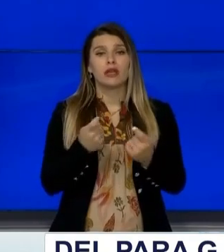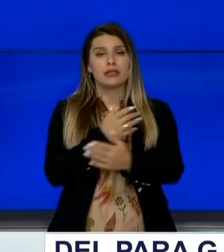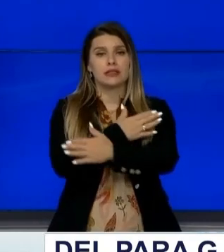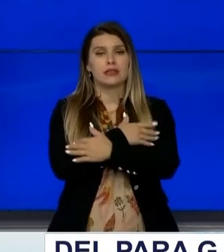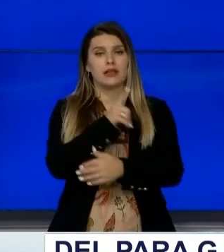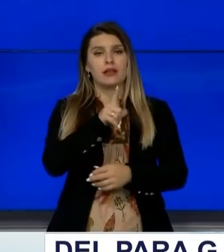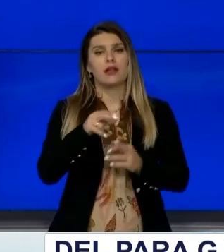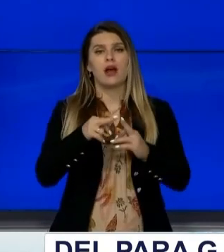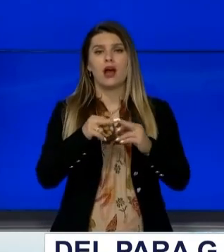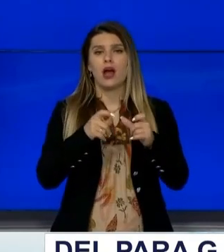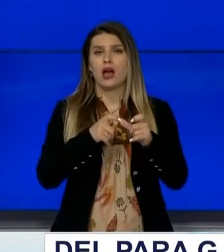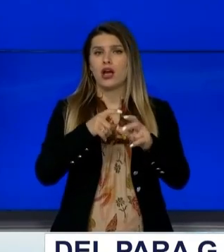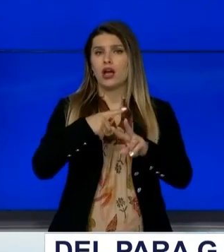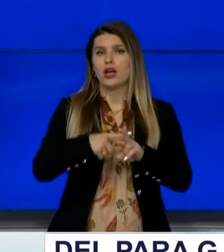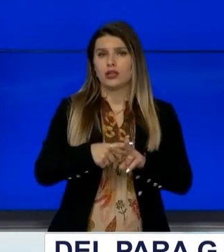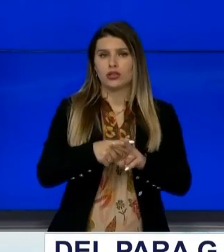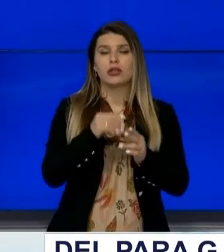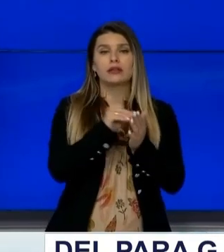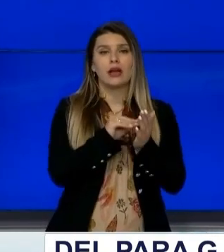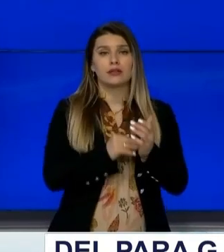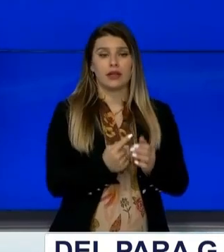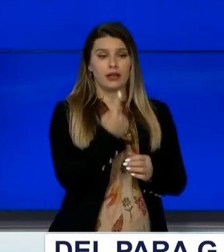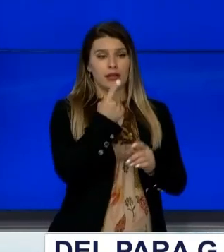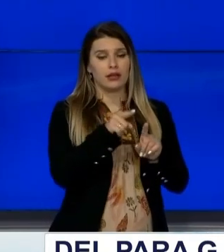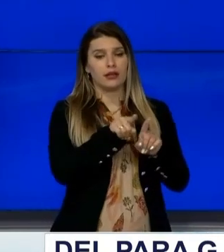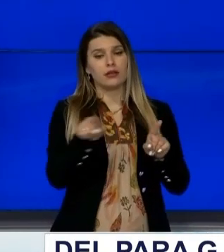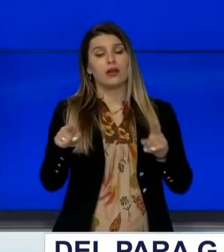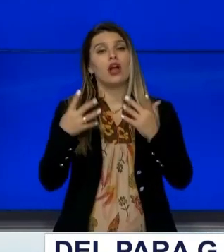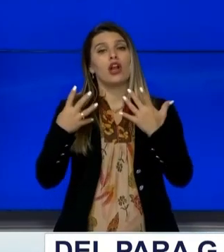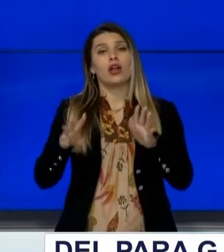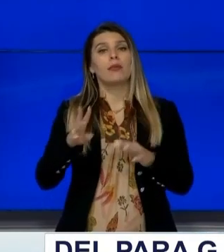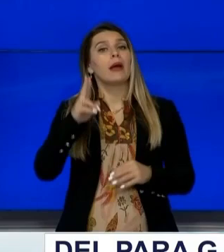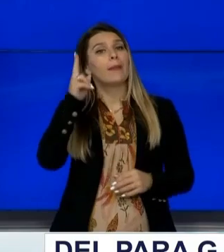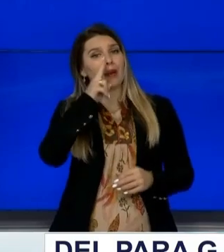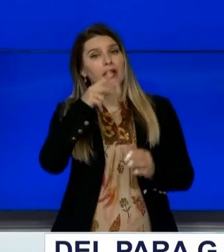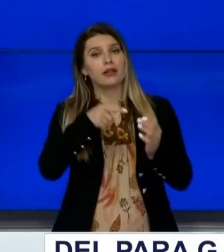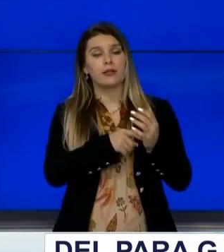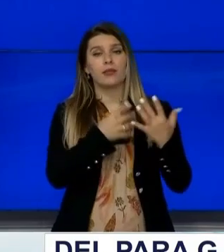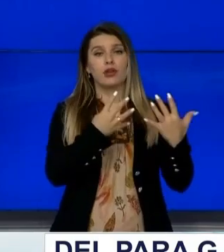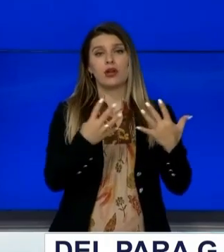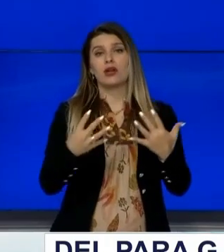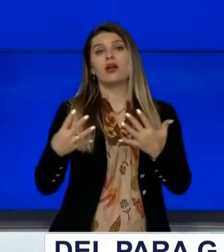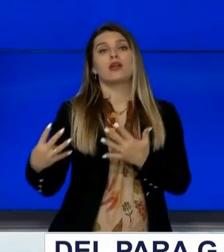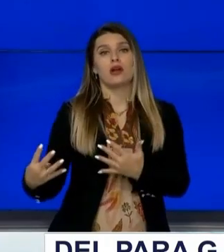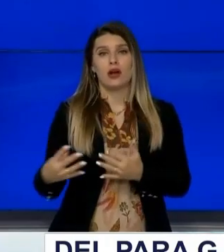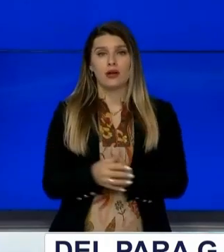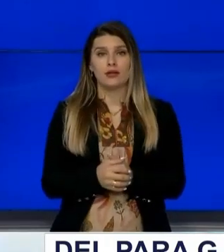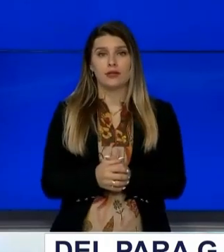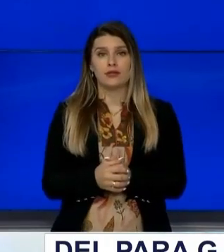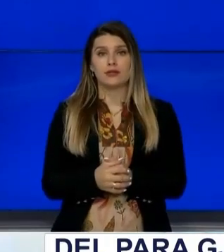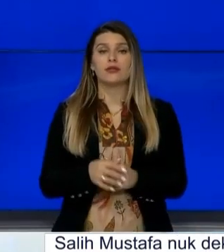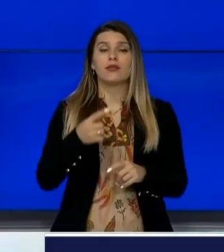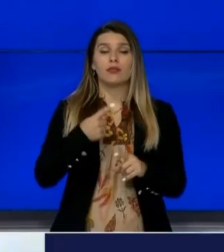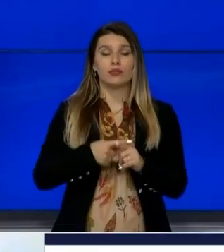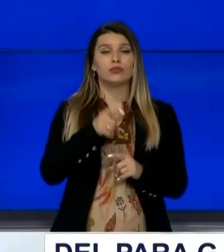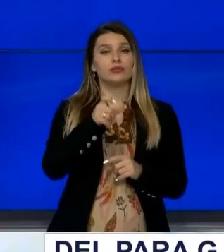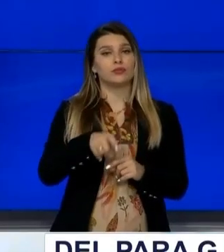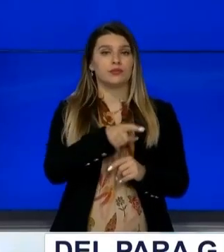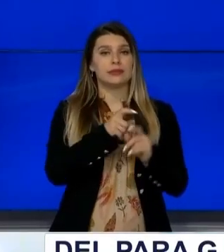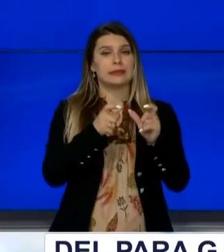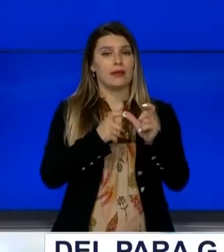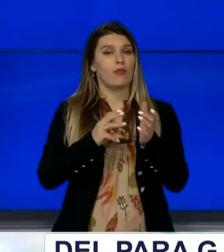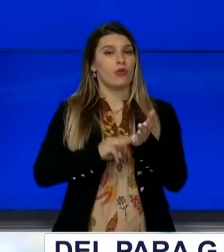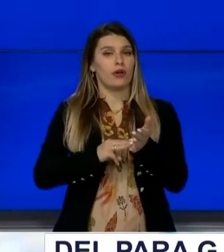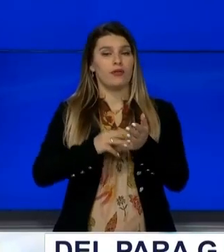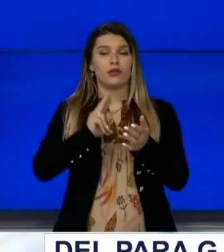Me disë një dhe nëntë mbëdjet prilit të vitit të 1919 Nërko Mustafa në seansën para gjyshtarit